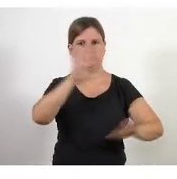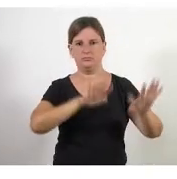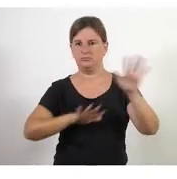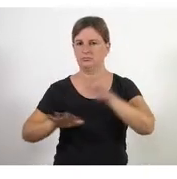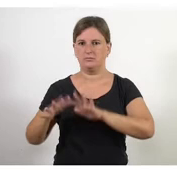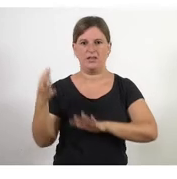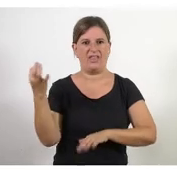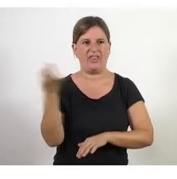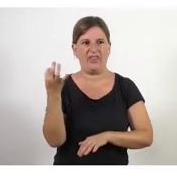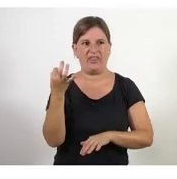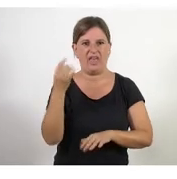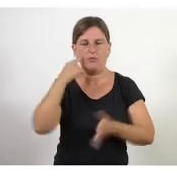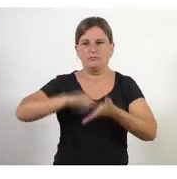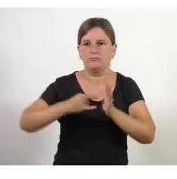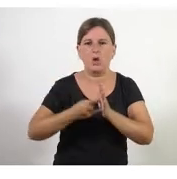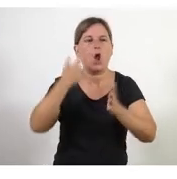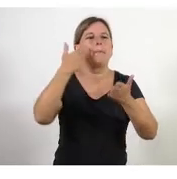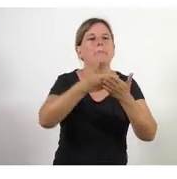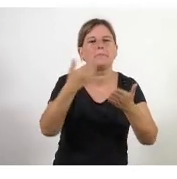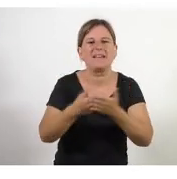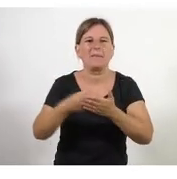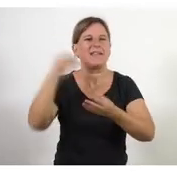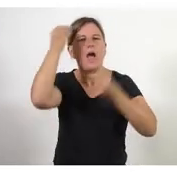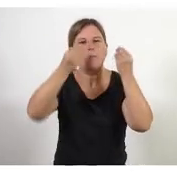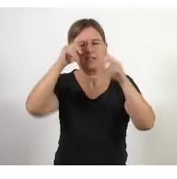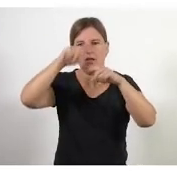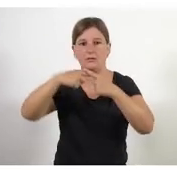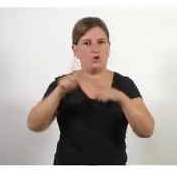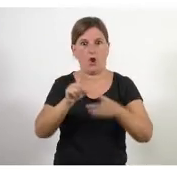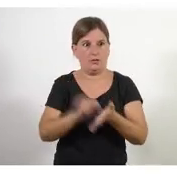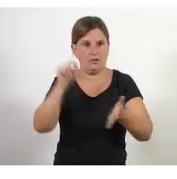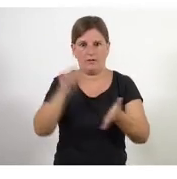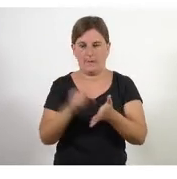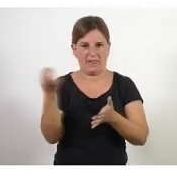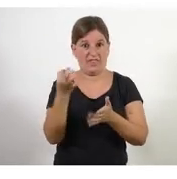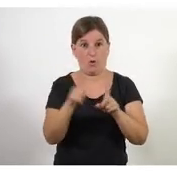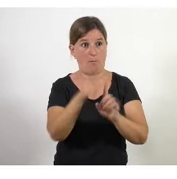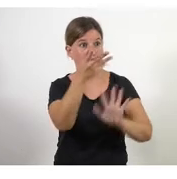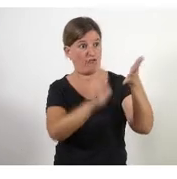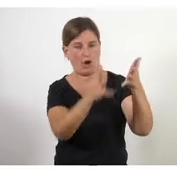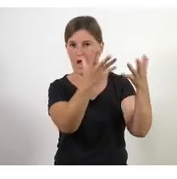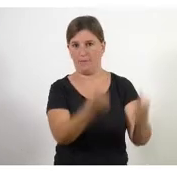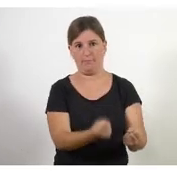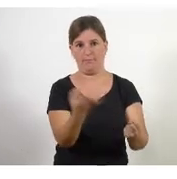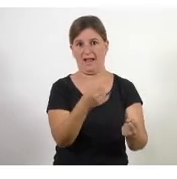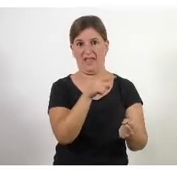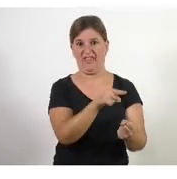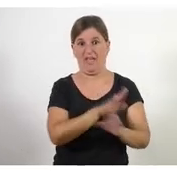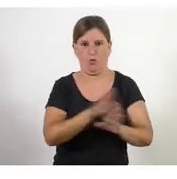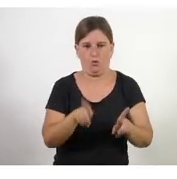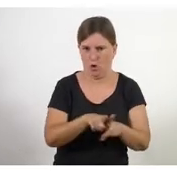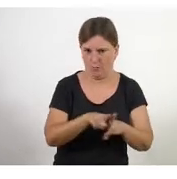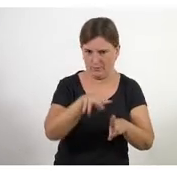mesures no és un moment ni per experimentar ni per pensar només has d'actuar si hi ha un foc has d'actuar has has d'apagar el foc